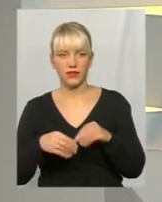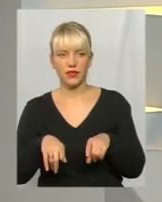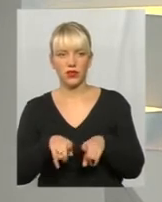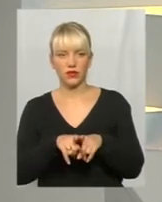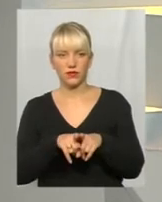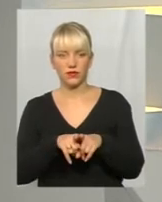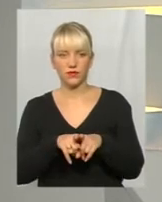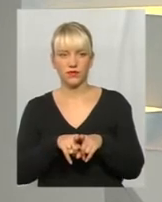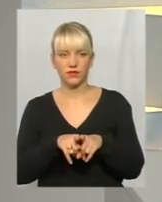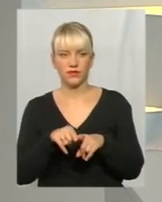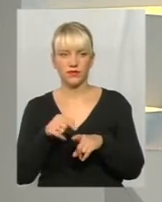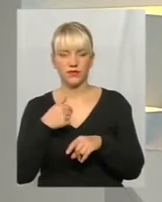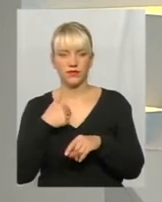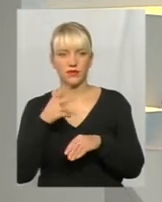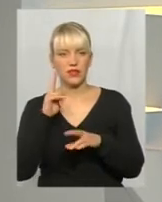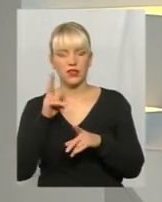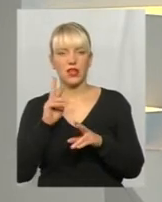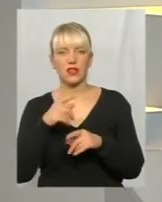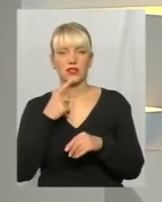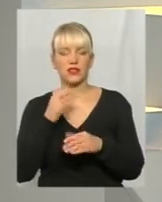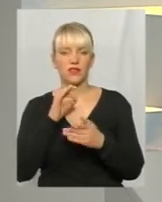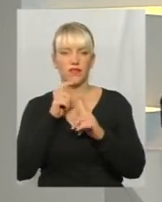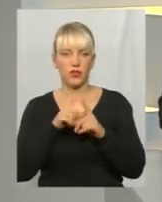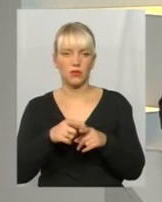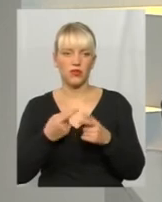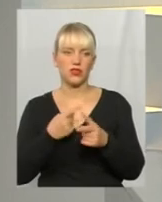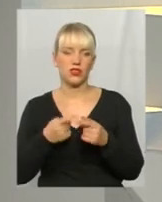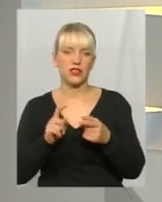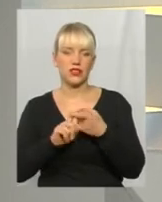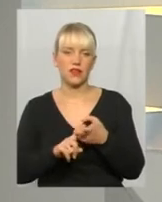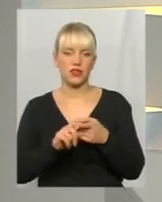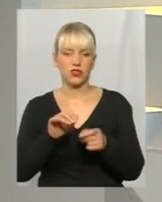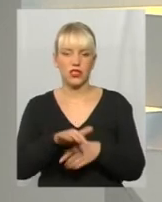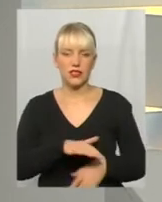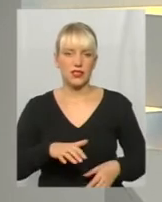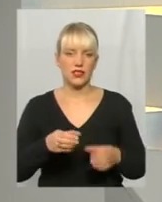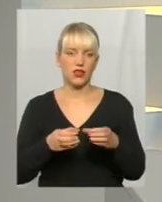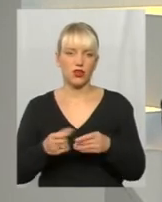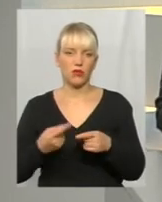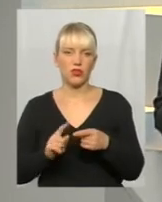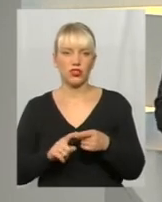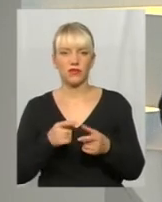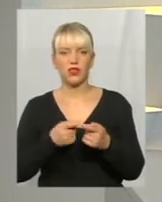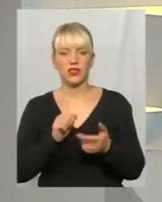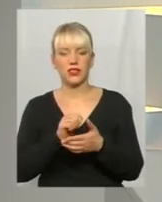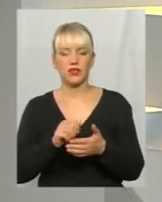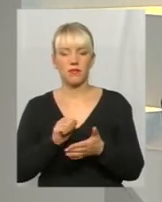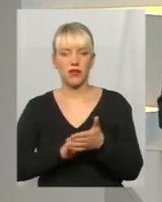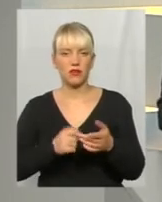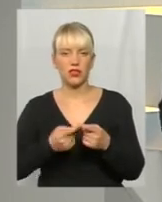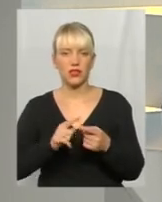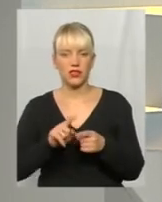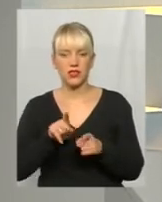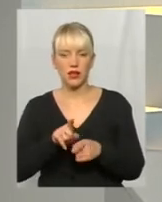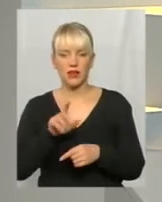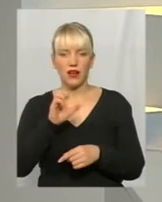я не знаю, навіть відповідь, чи зв'язуються тергромади, чи вони з приводу тих самих актів розвитку